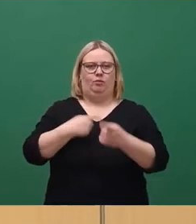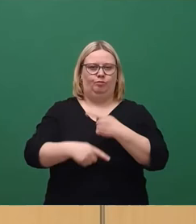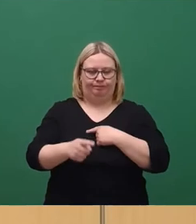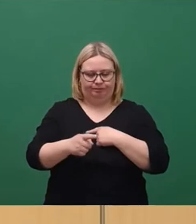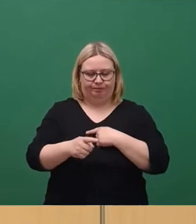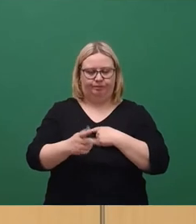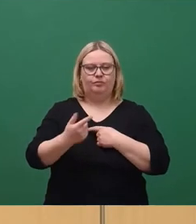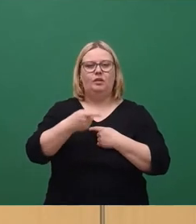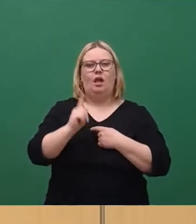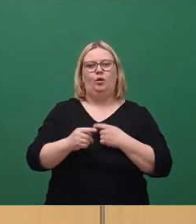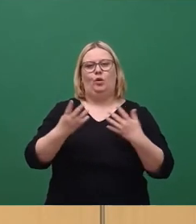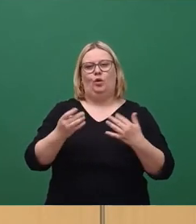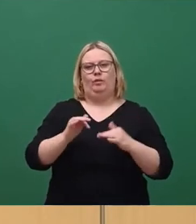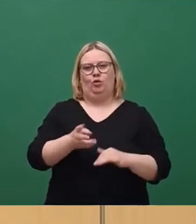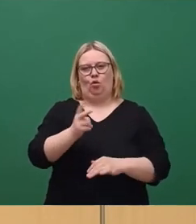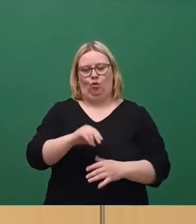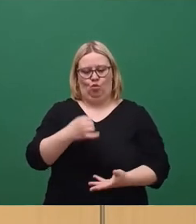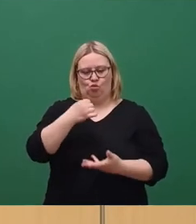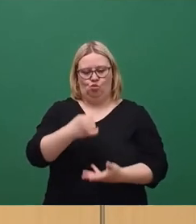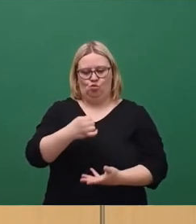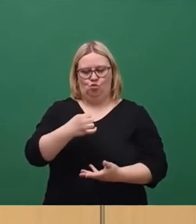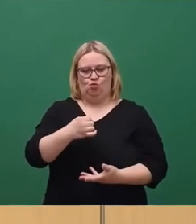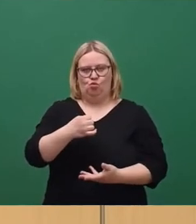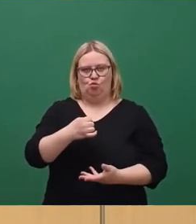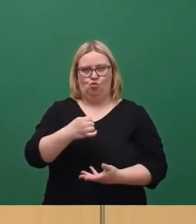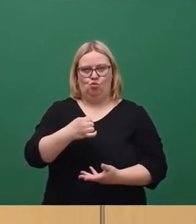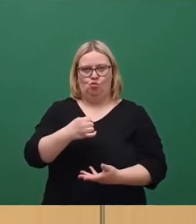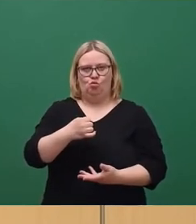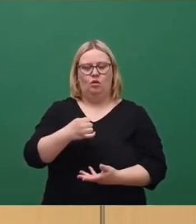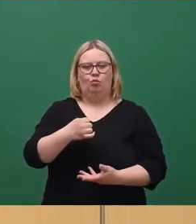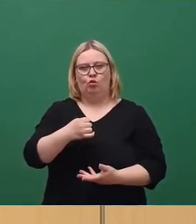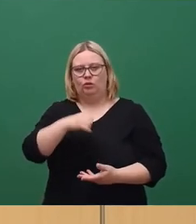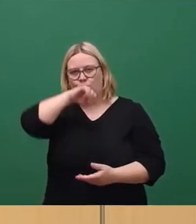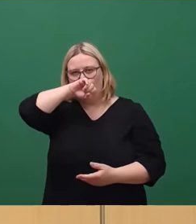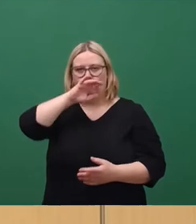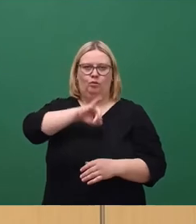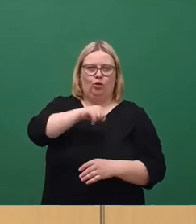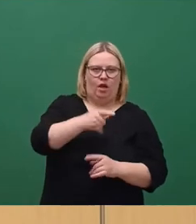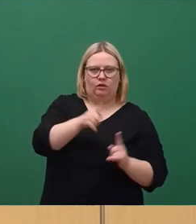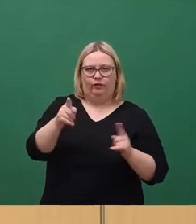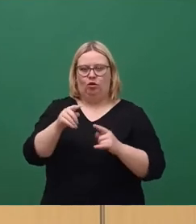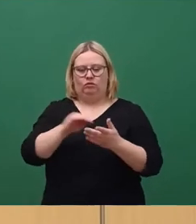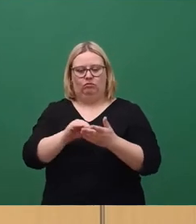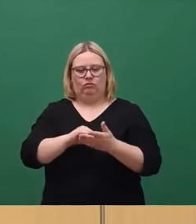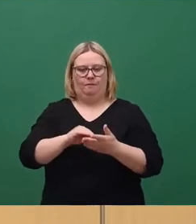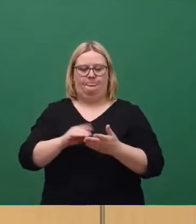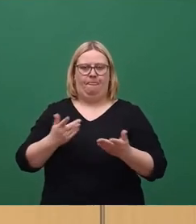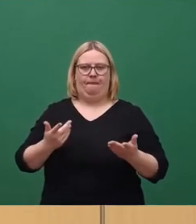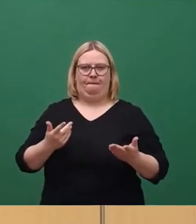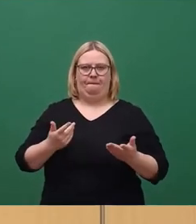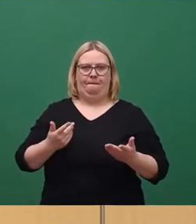109 Millionen lagen nun auf dem Tisch mit deutlichen Lieblingsprojekten der Autoren des OB-Änderungsantrags.